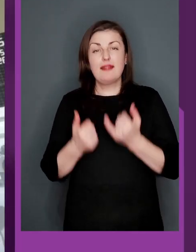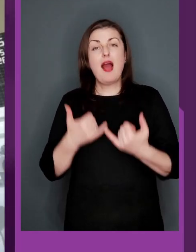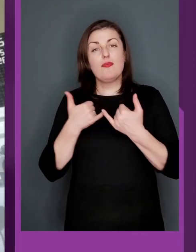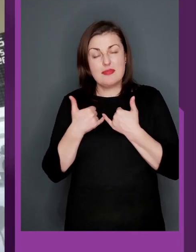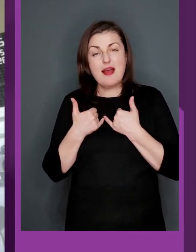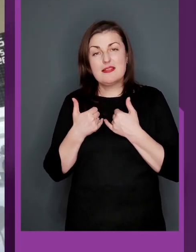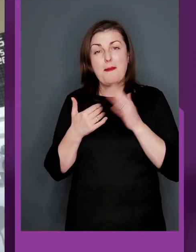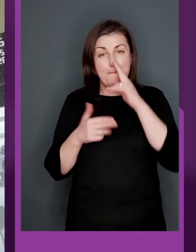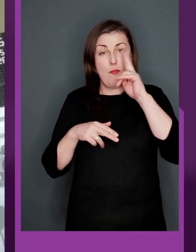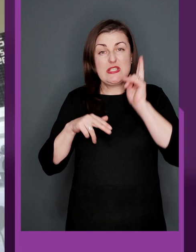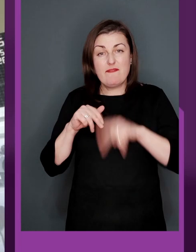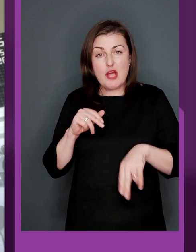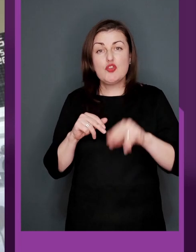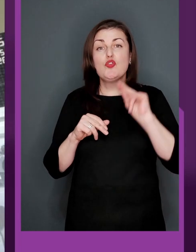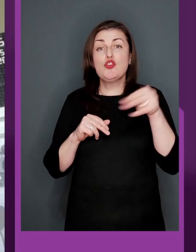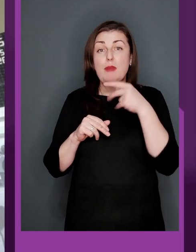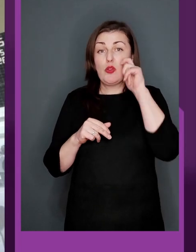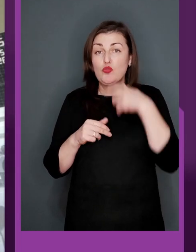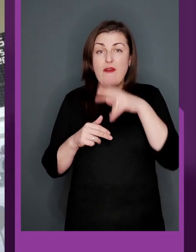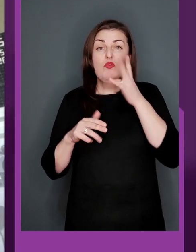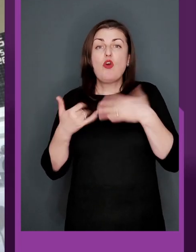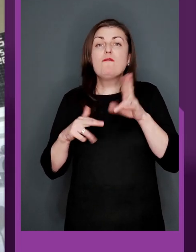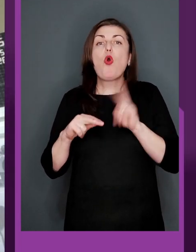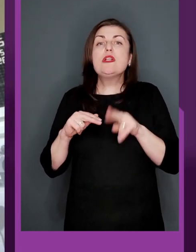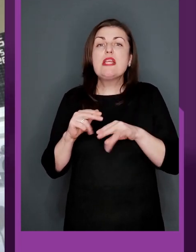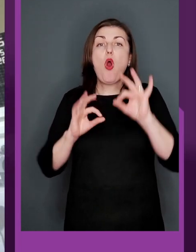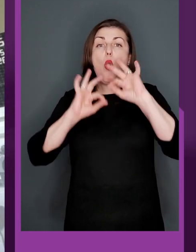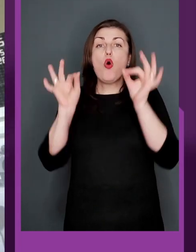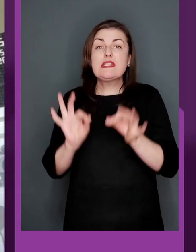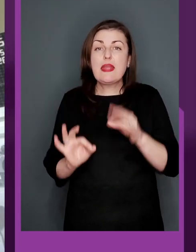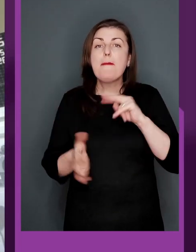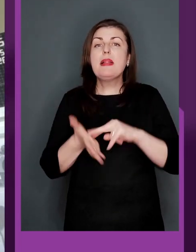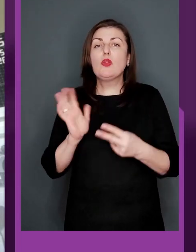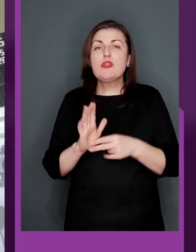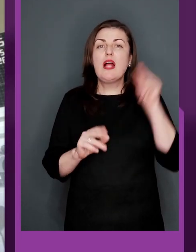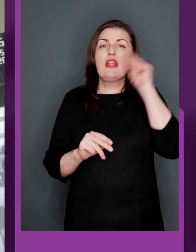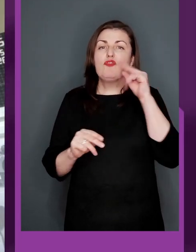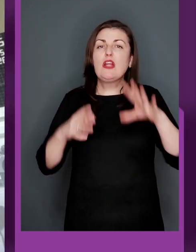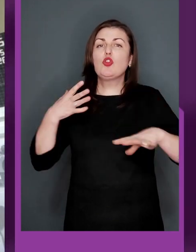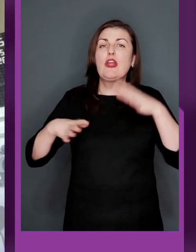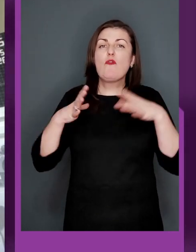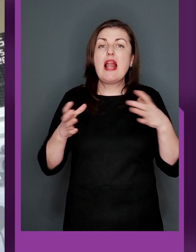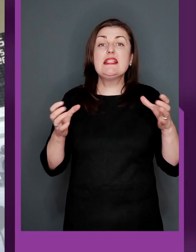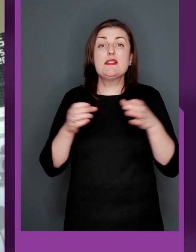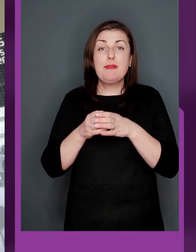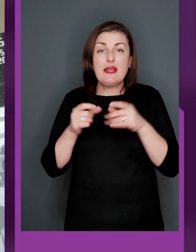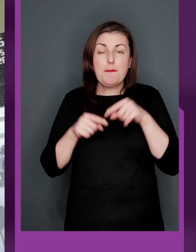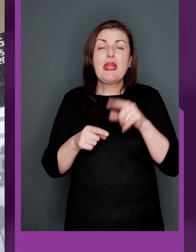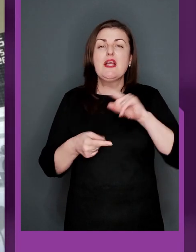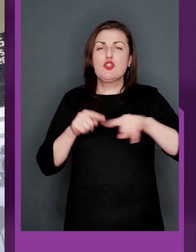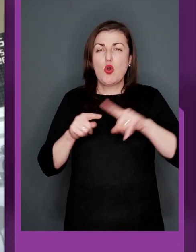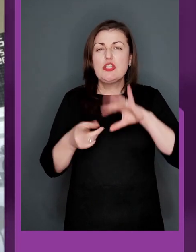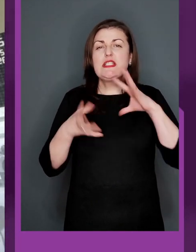Так, у нас потім по завершенню чемпіонату України вже в кінці осені планується навчально-тренувальний збір. Він,